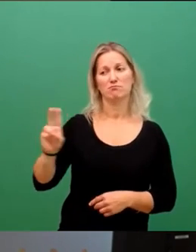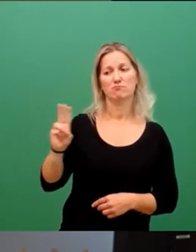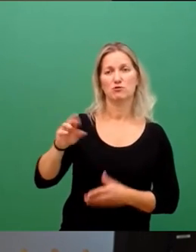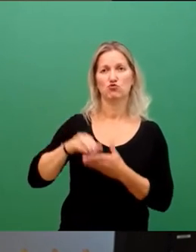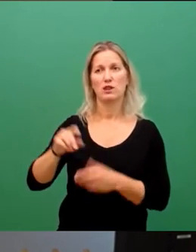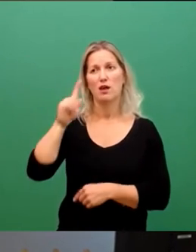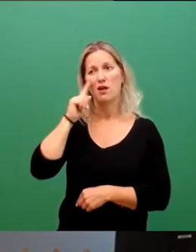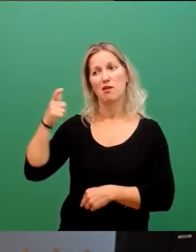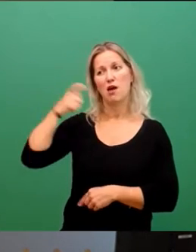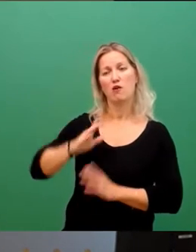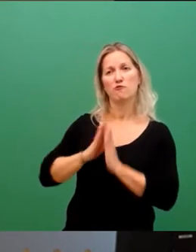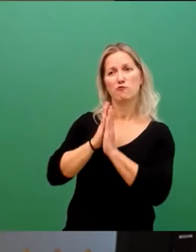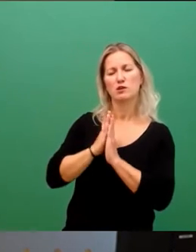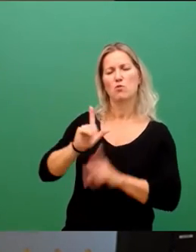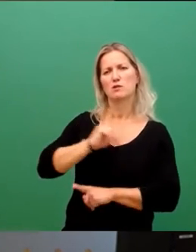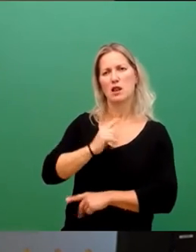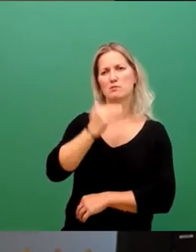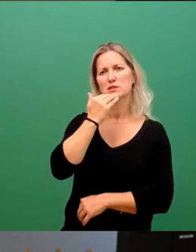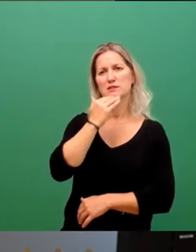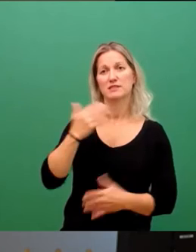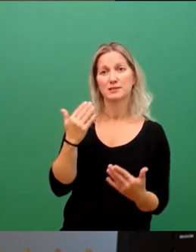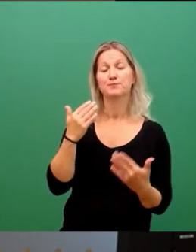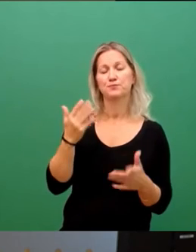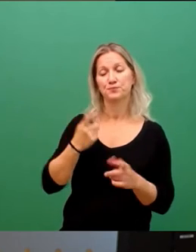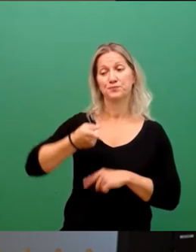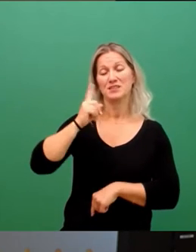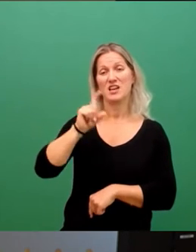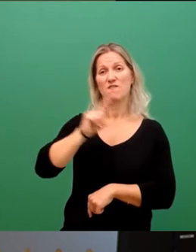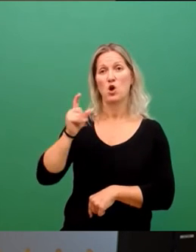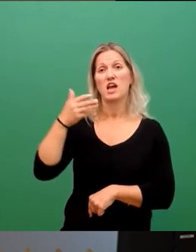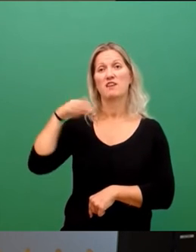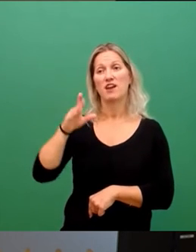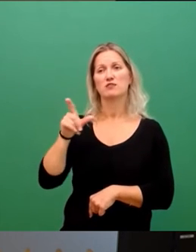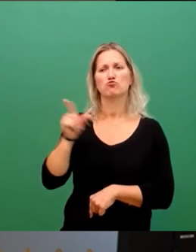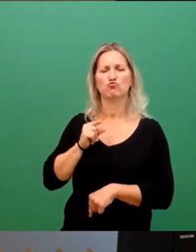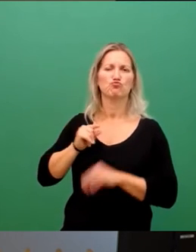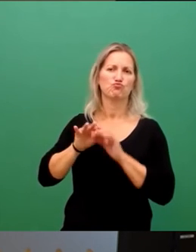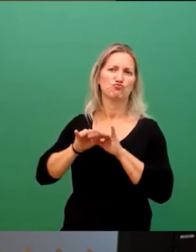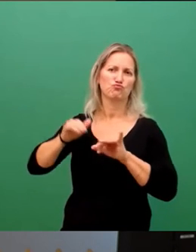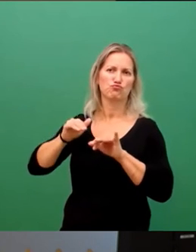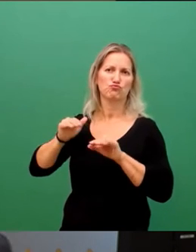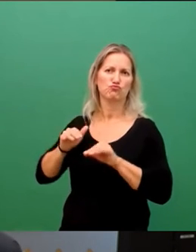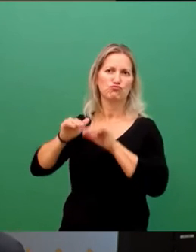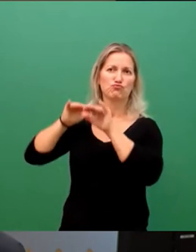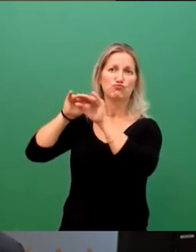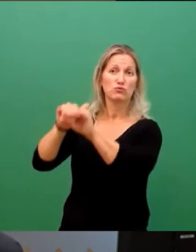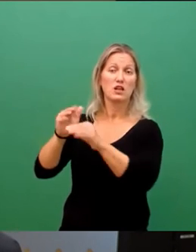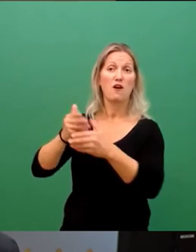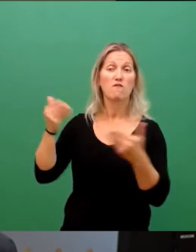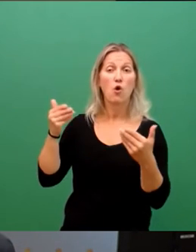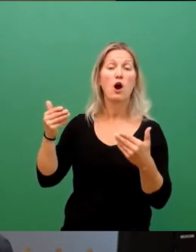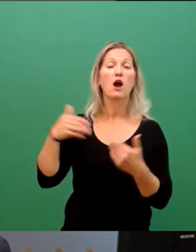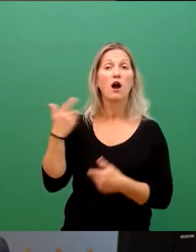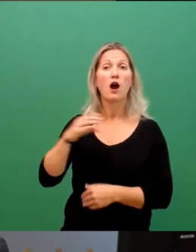dass ich selbst übernehme. Wir waren vergangene Woche in einer kleinen Delegation in Columbus